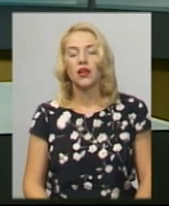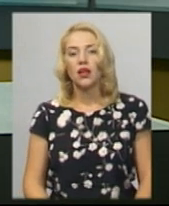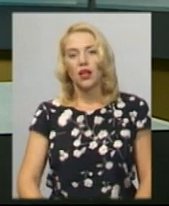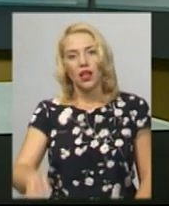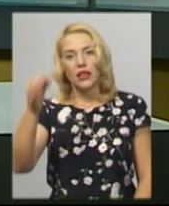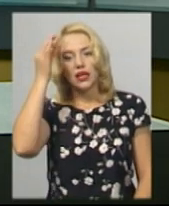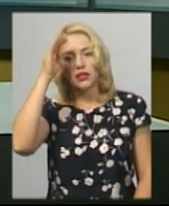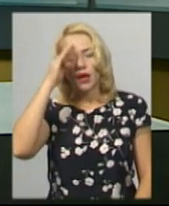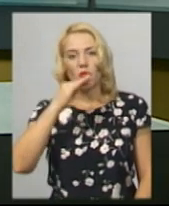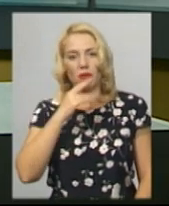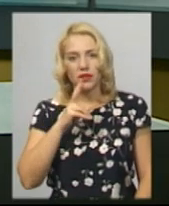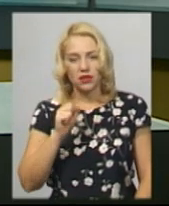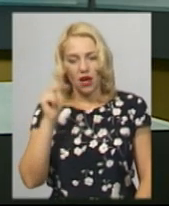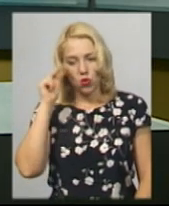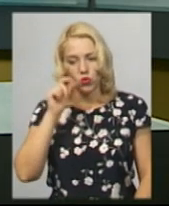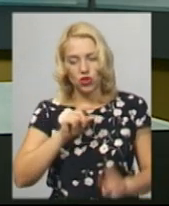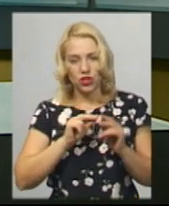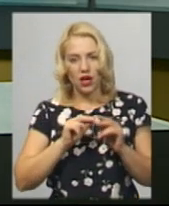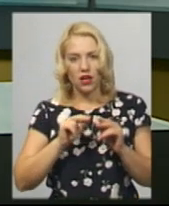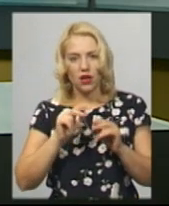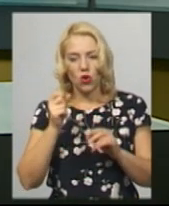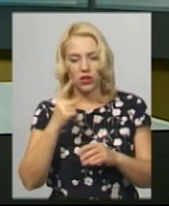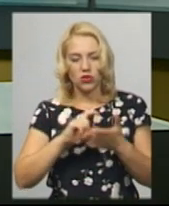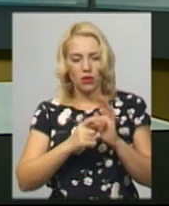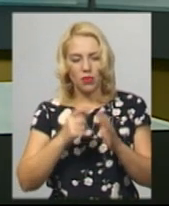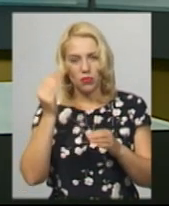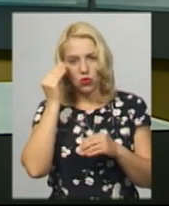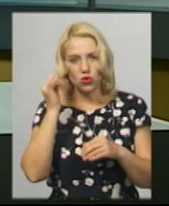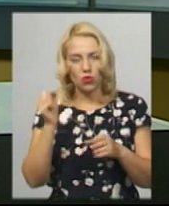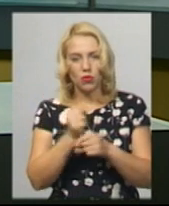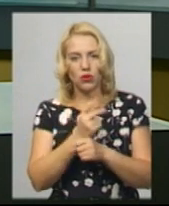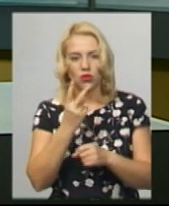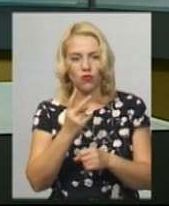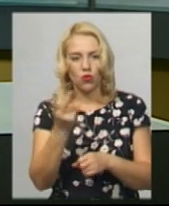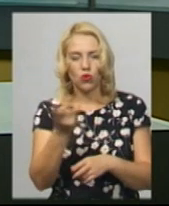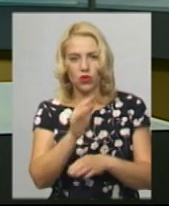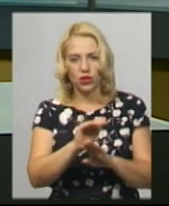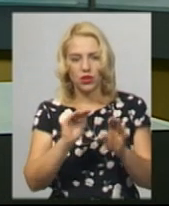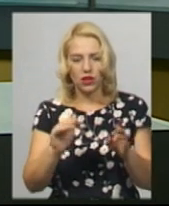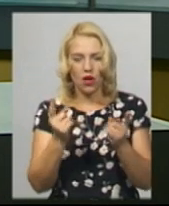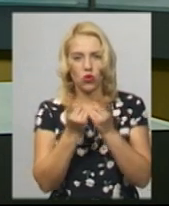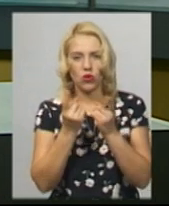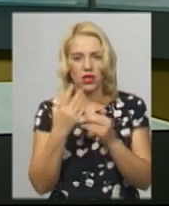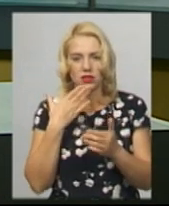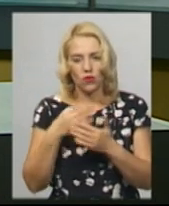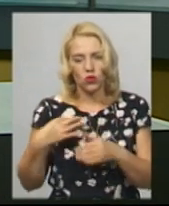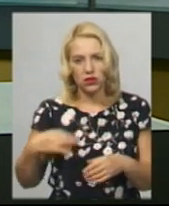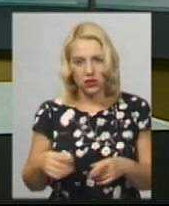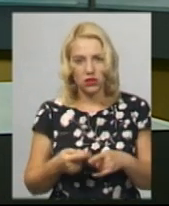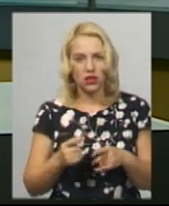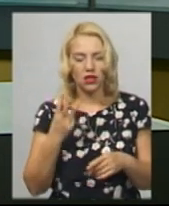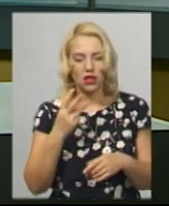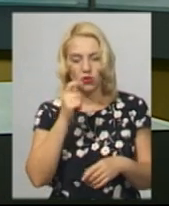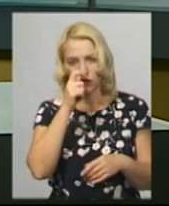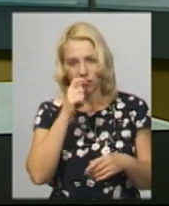Нагадаю, батька учня 11-го класу підозрюють у побитті двох 17-річних однокласників сина. 3 квітня цього року